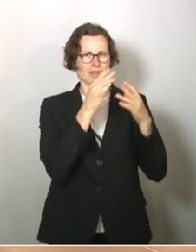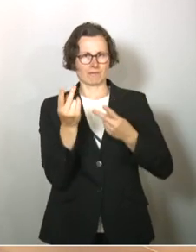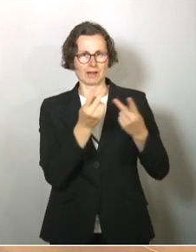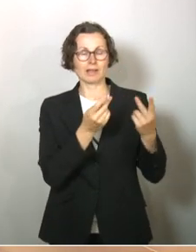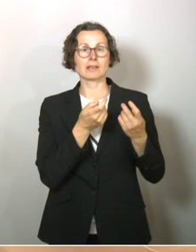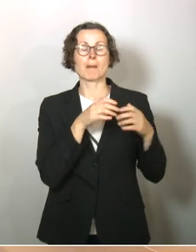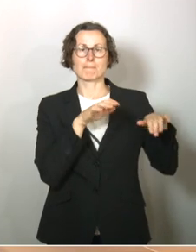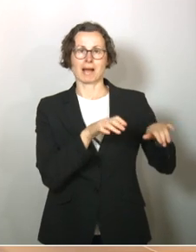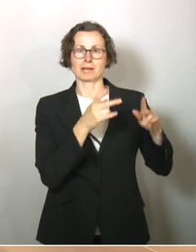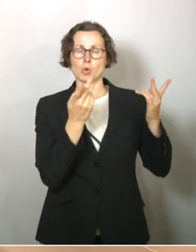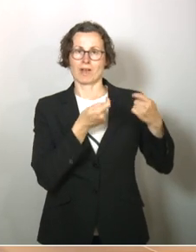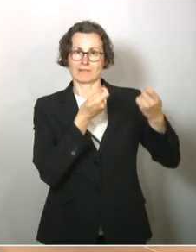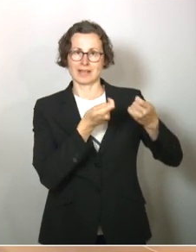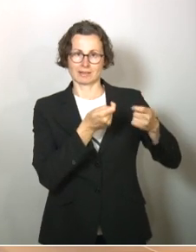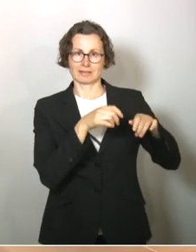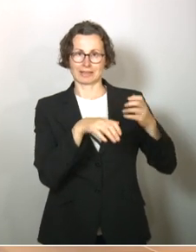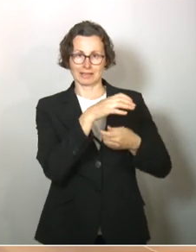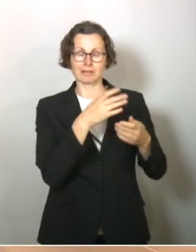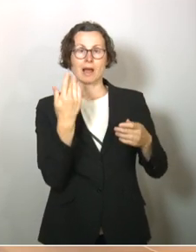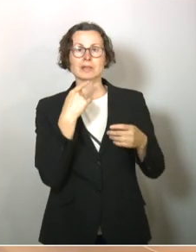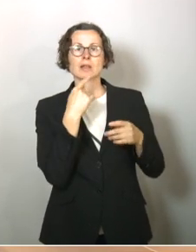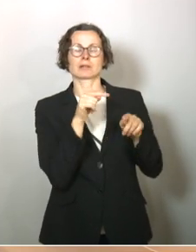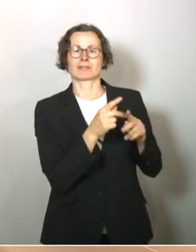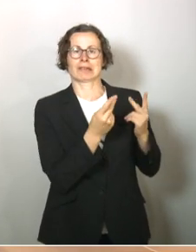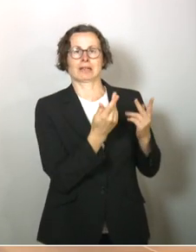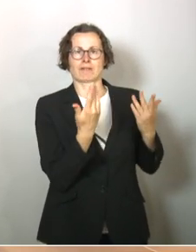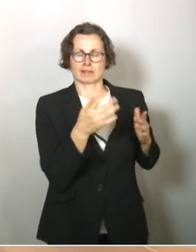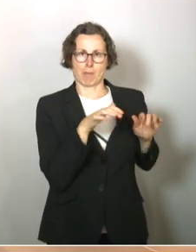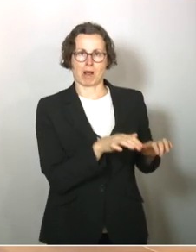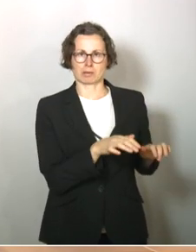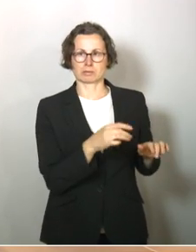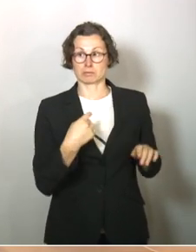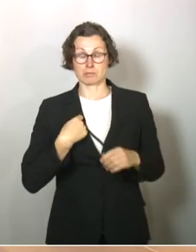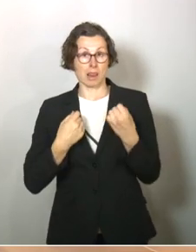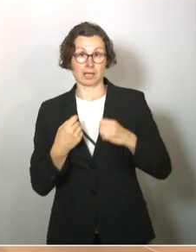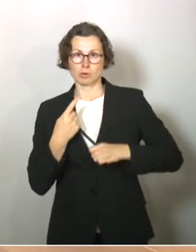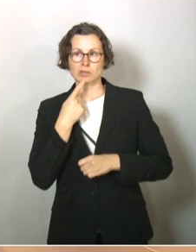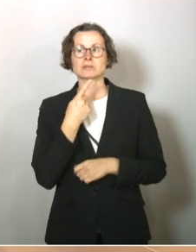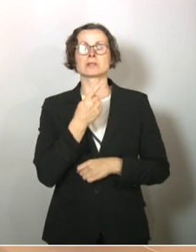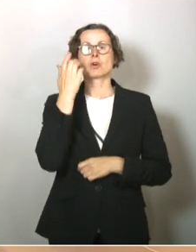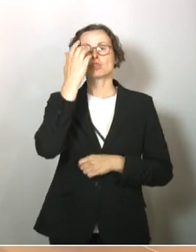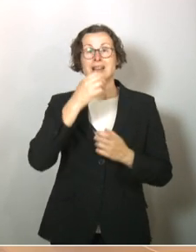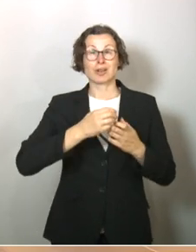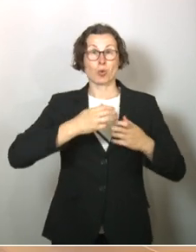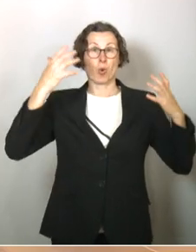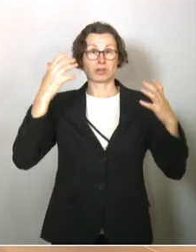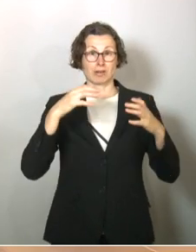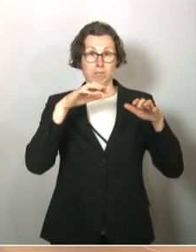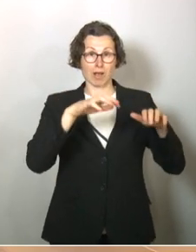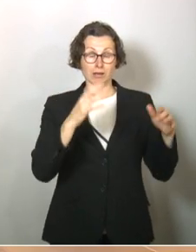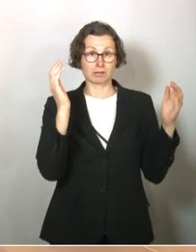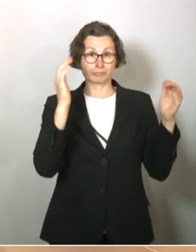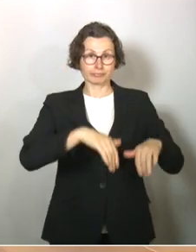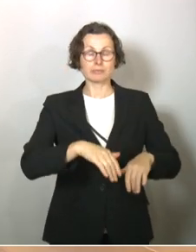oder bei der Finanzkrise war es so, systemrelevant waren die Banken. Und selbst wir haben gesagt, na gut, wenn die großen Banken krachen gehen, haben wir ein schweres Problem.